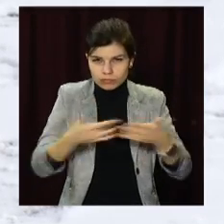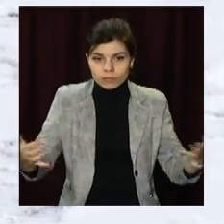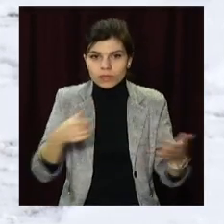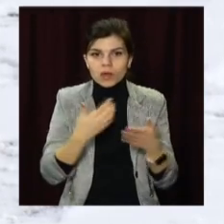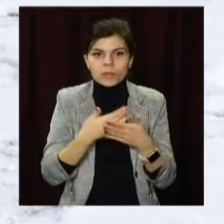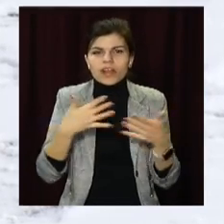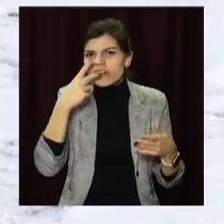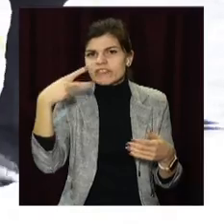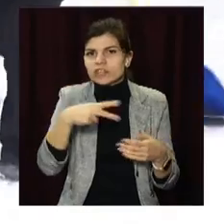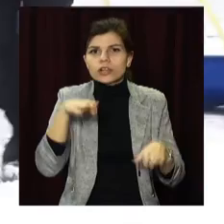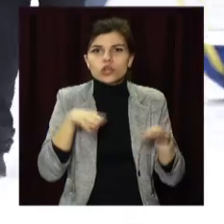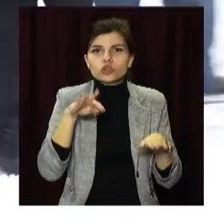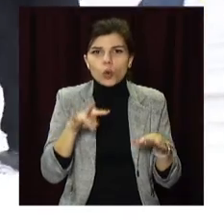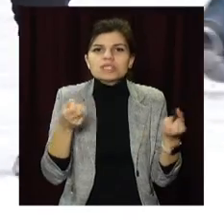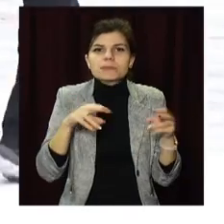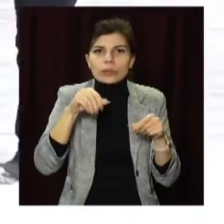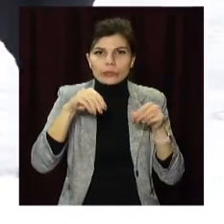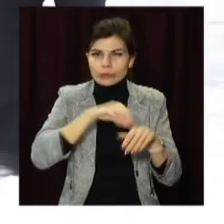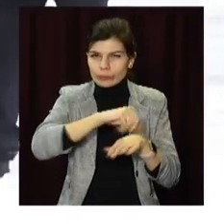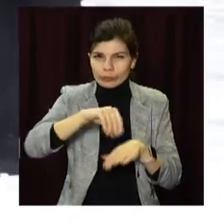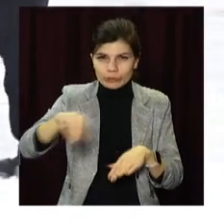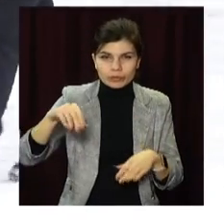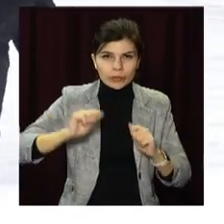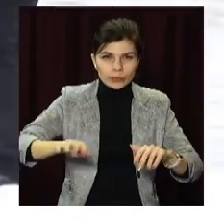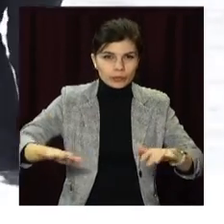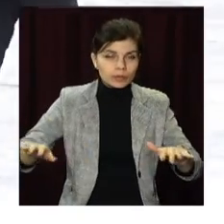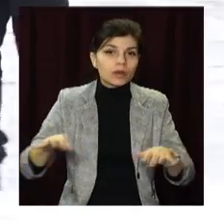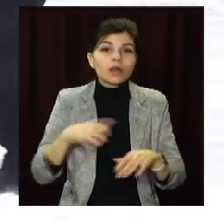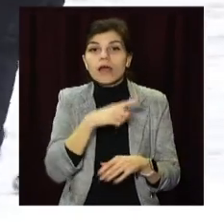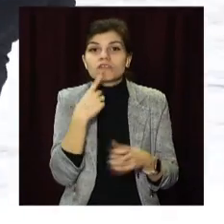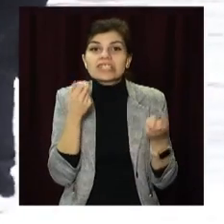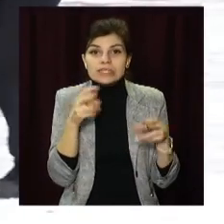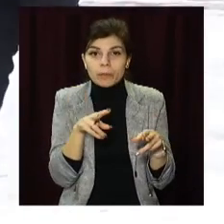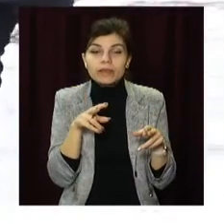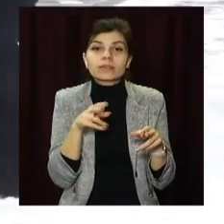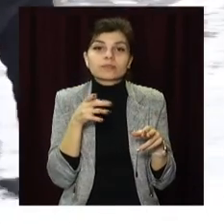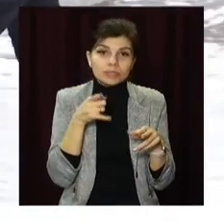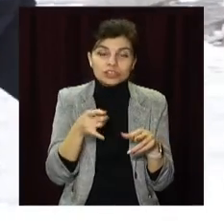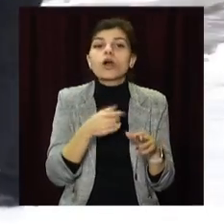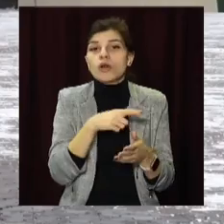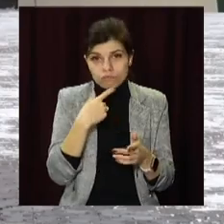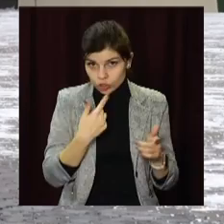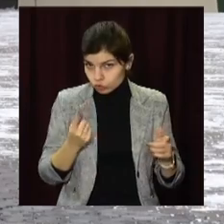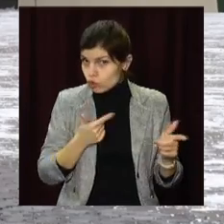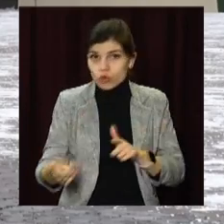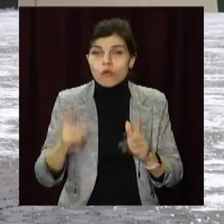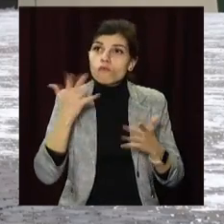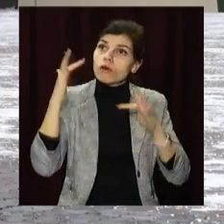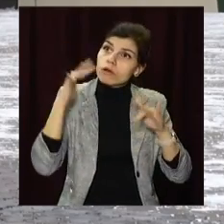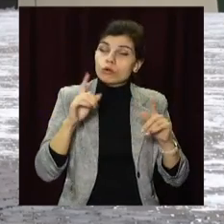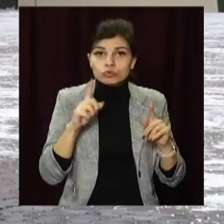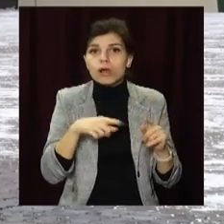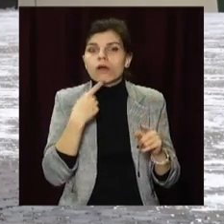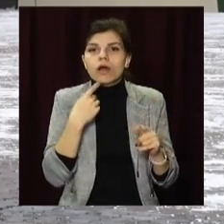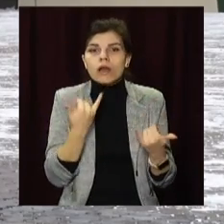2 тисячі тонни спеціальної суміші. У міськраді кажуть, комунальники та спецтехніка міста готові до подальшої негоди. Відтак колапсу через